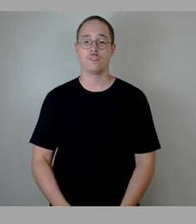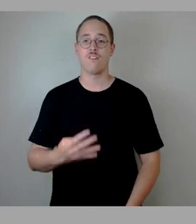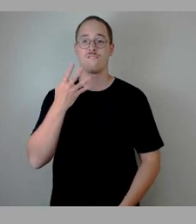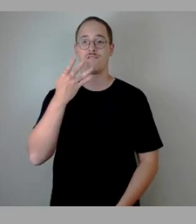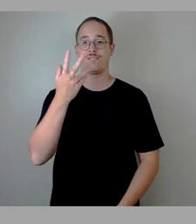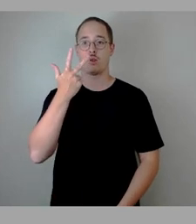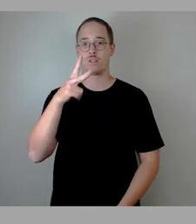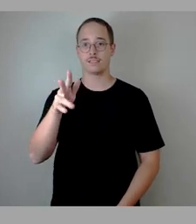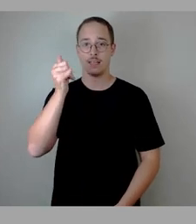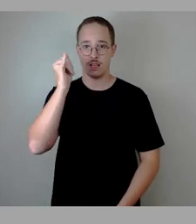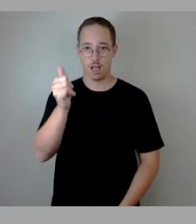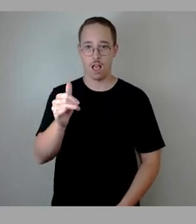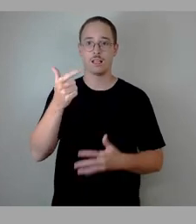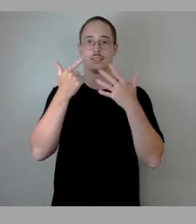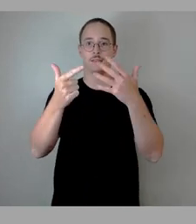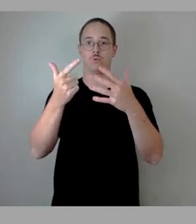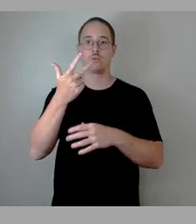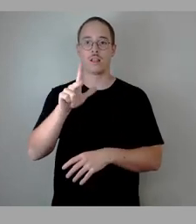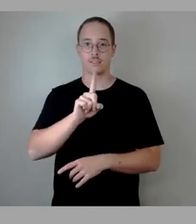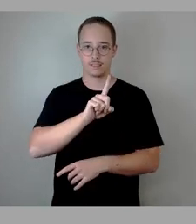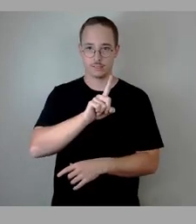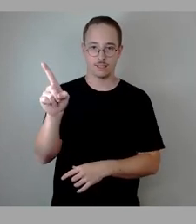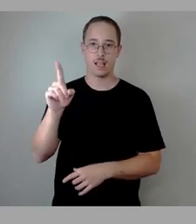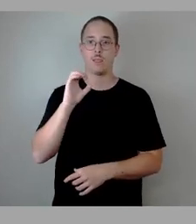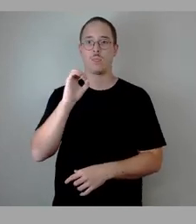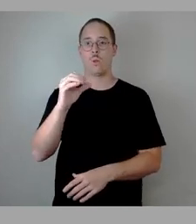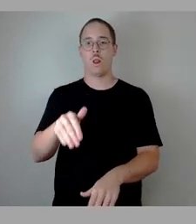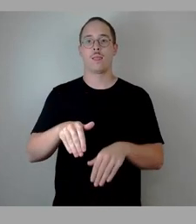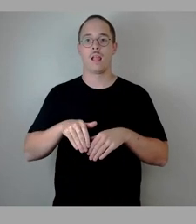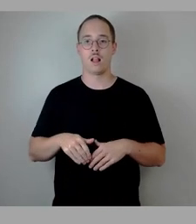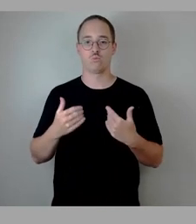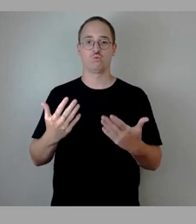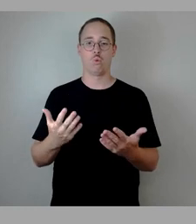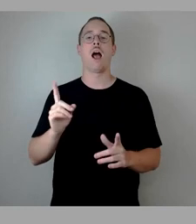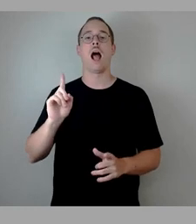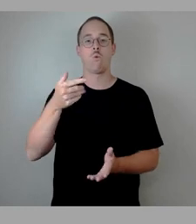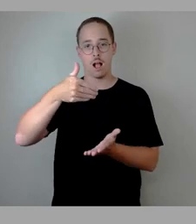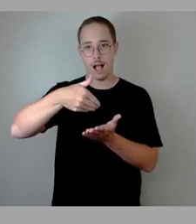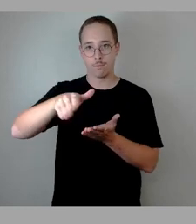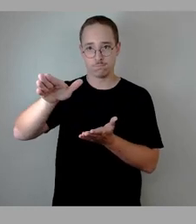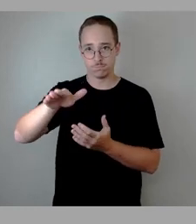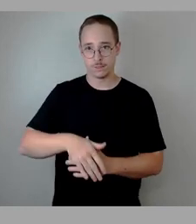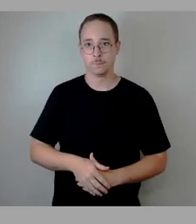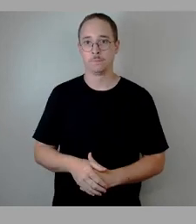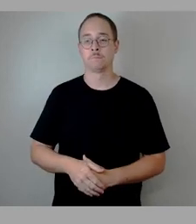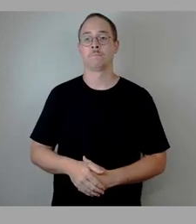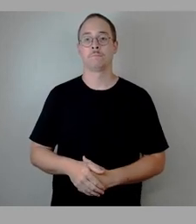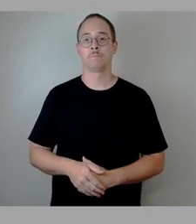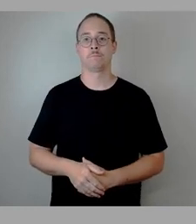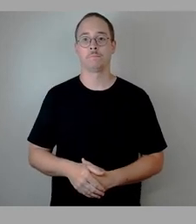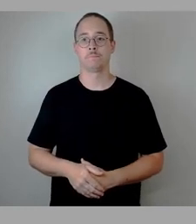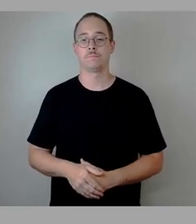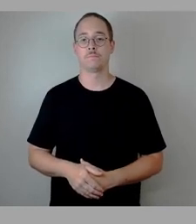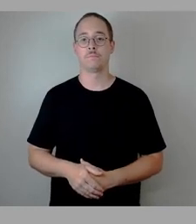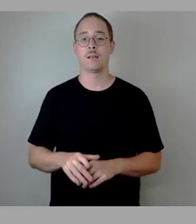34 Ja, 37 Nein, keine Enthaltung, hat auch keine Mehrheit gefunden. Und nun schauen